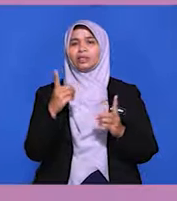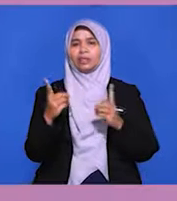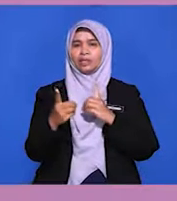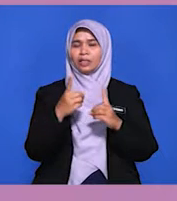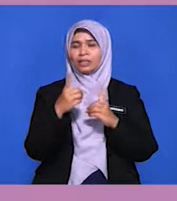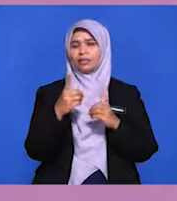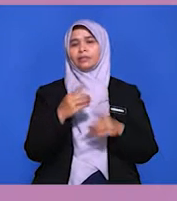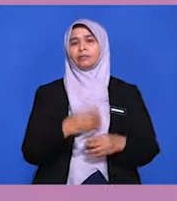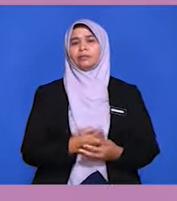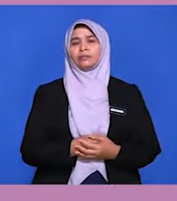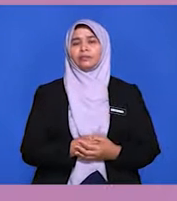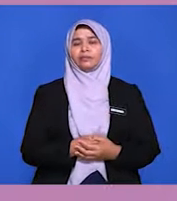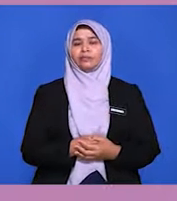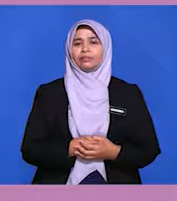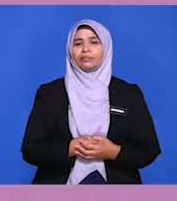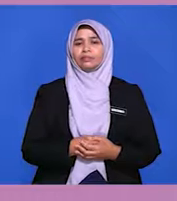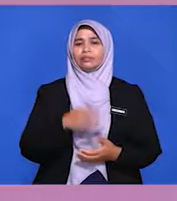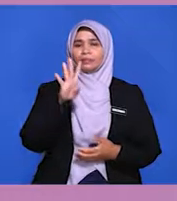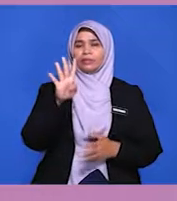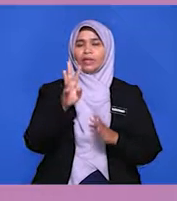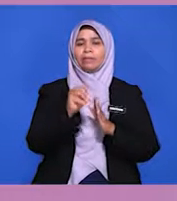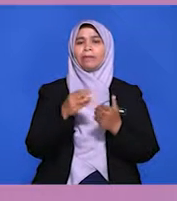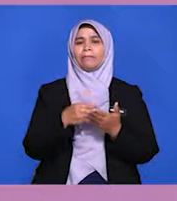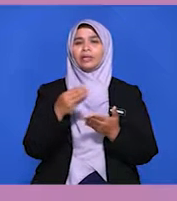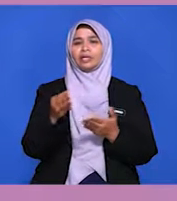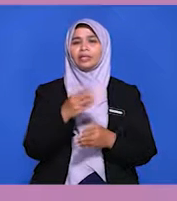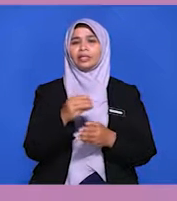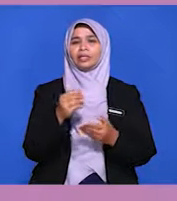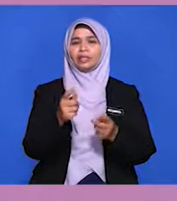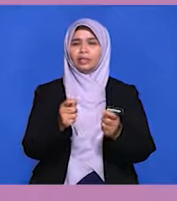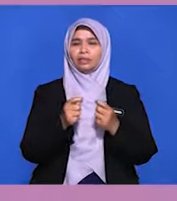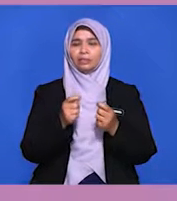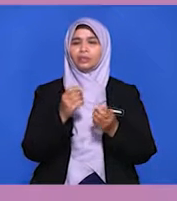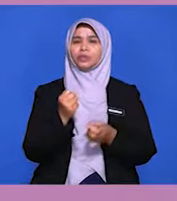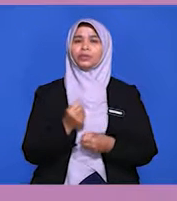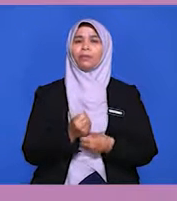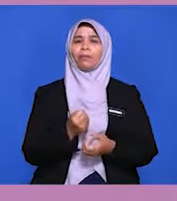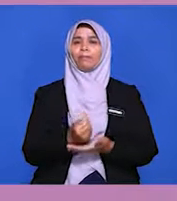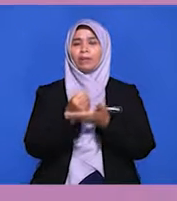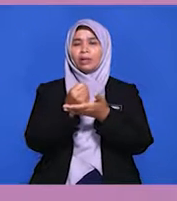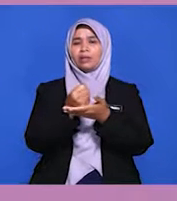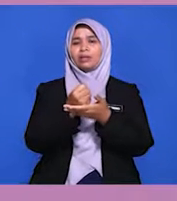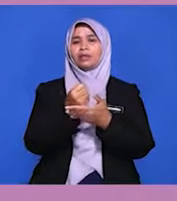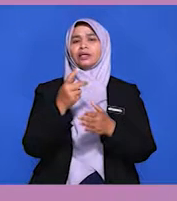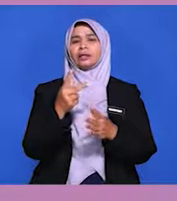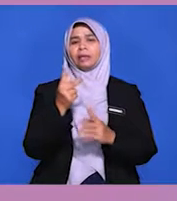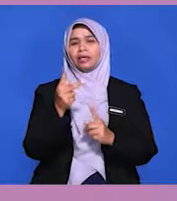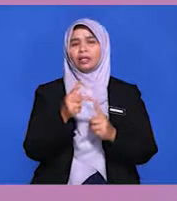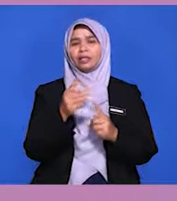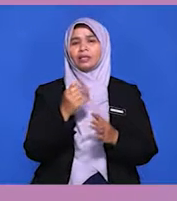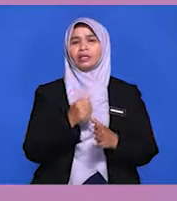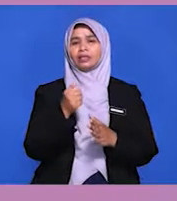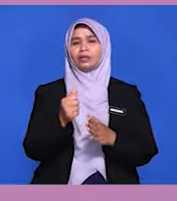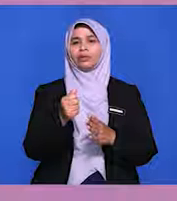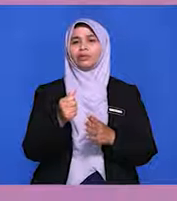Keempat, memberi dan menerima sumbangan kepada atau daripada masyarakat